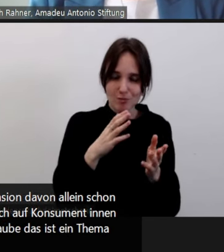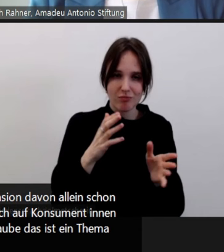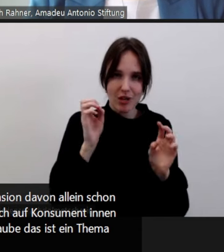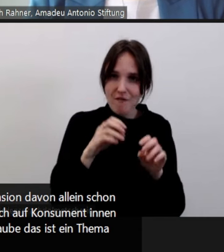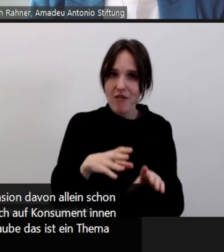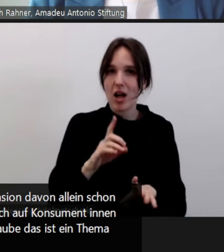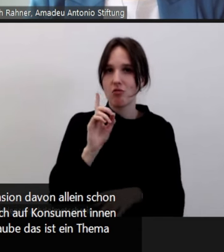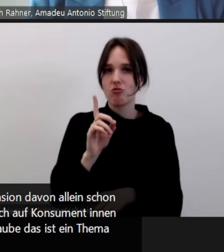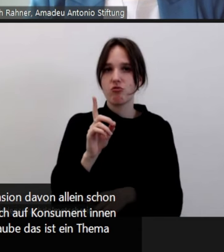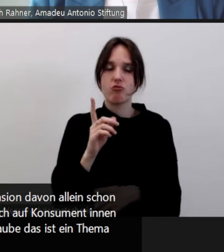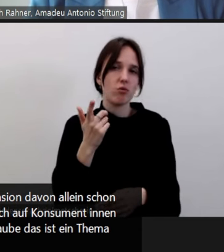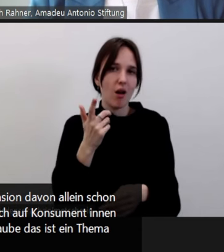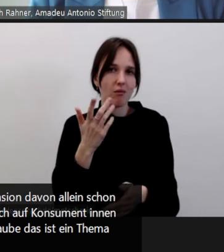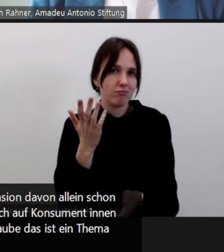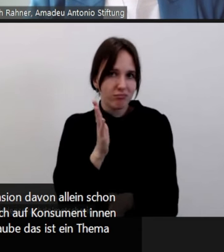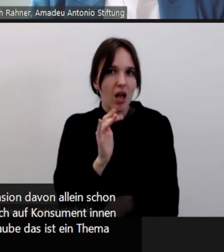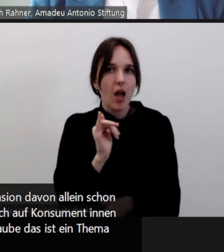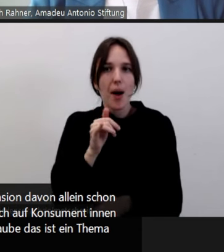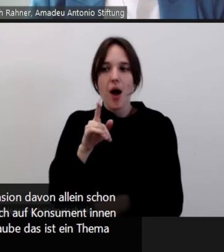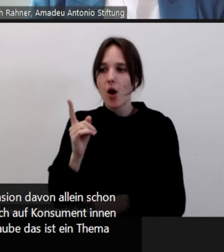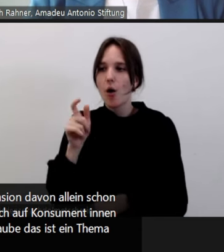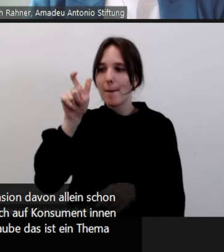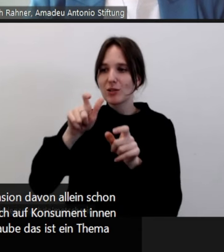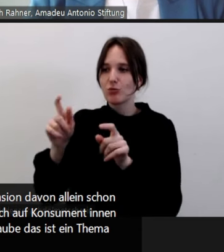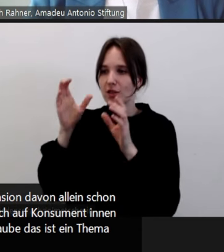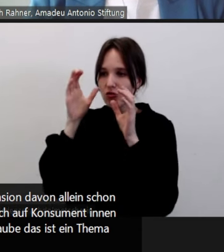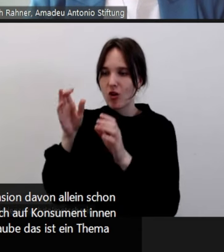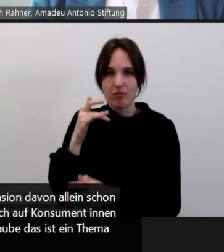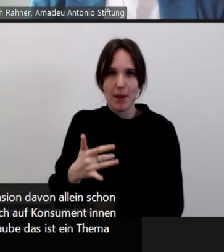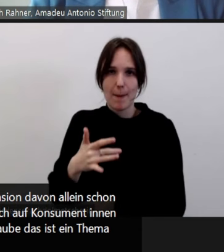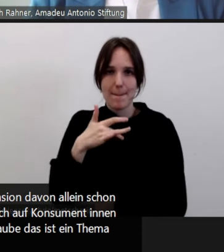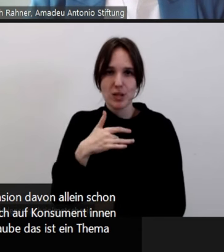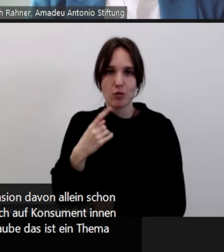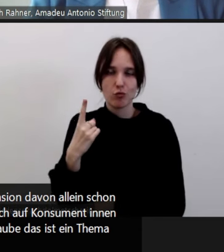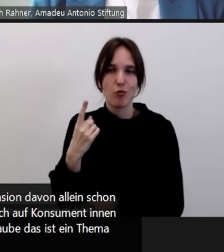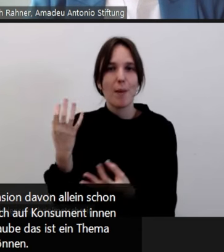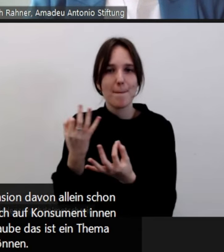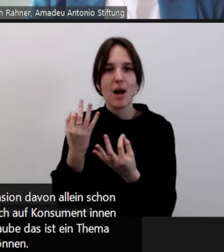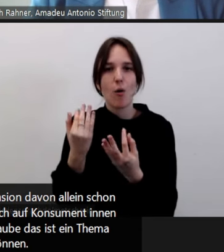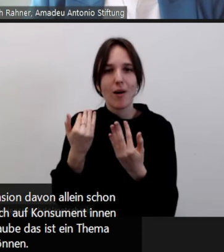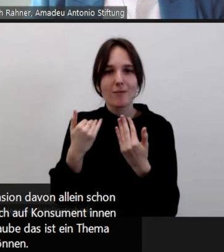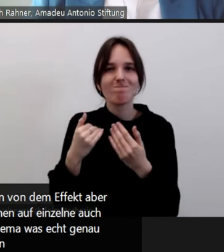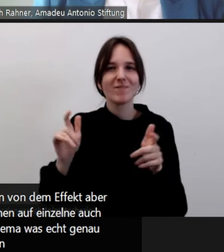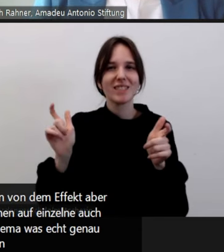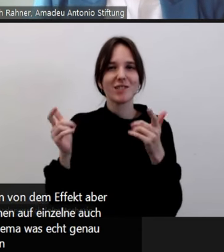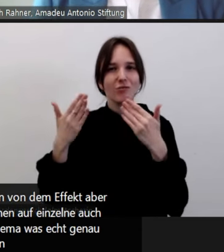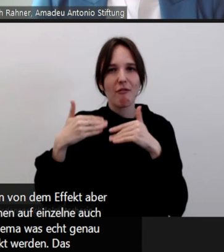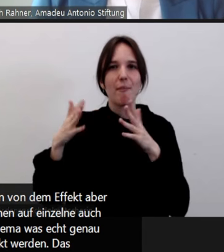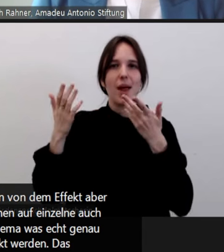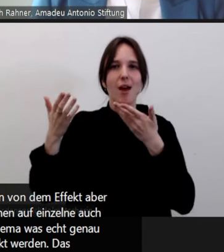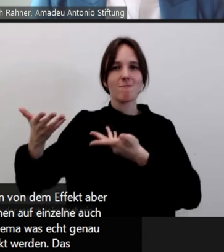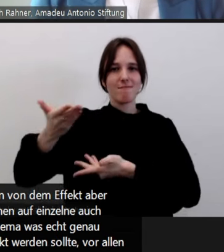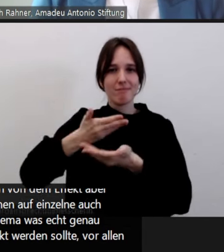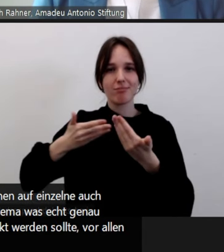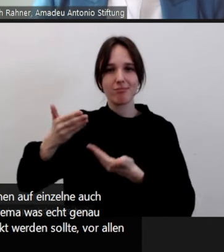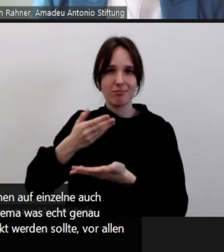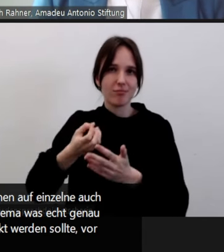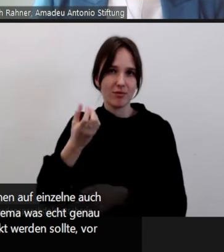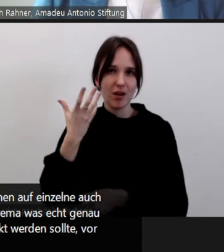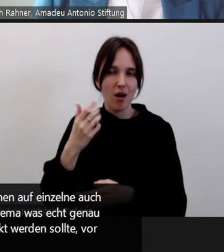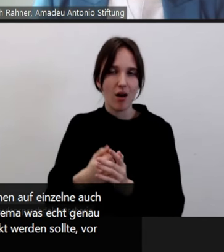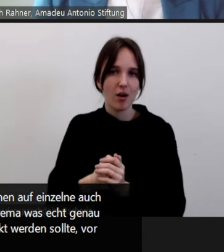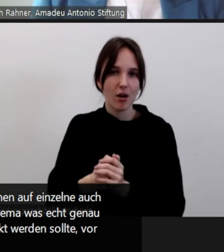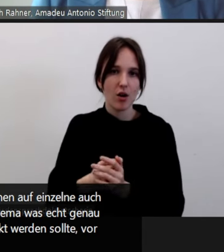größer besprochen werden, genauer angeguckt werden sollte, vor allem, wenn es dann auch nochmal so